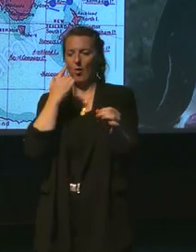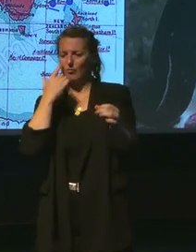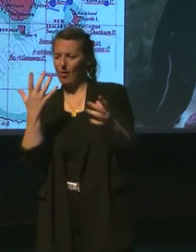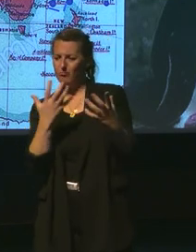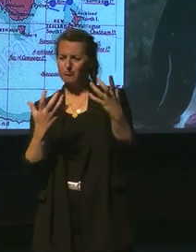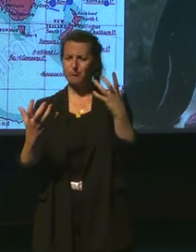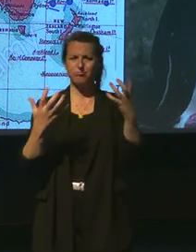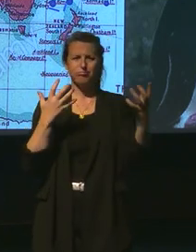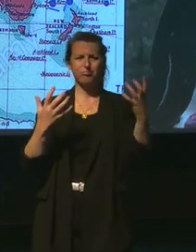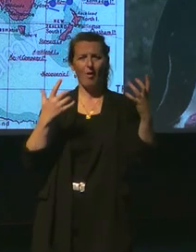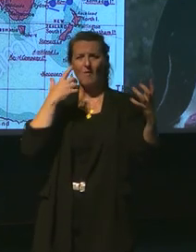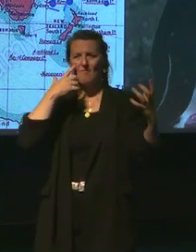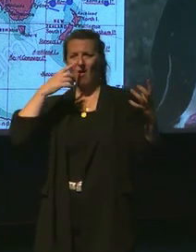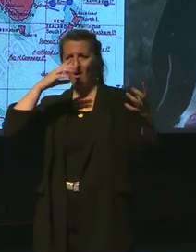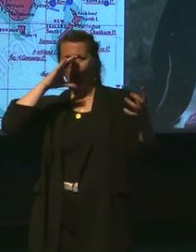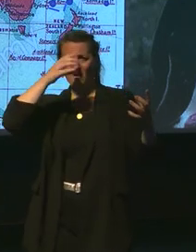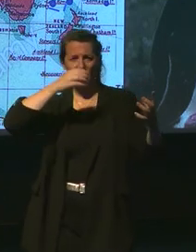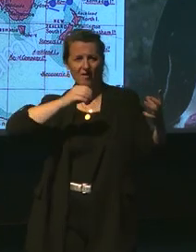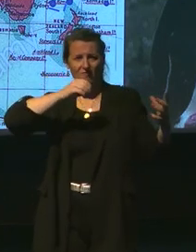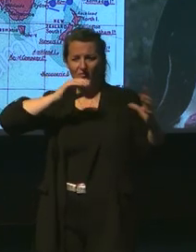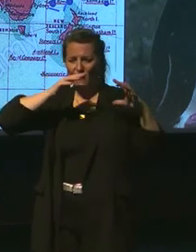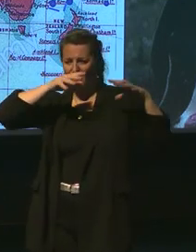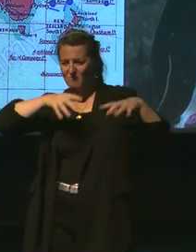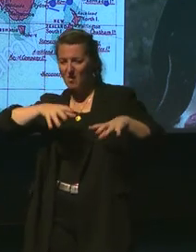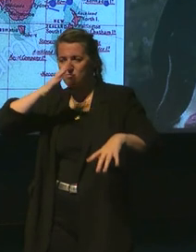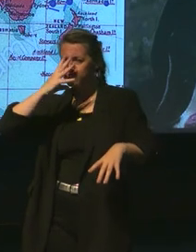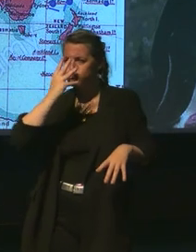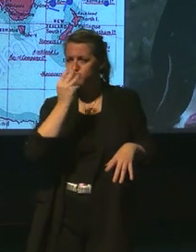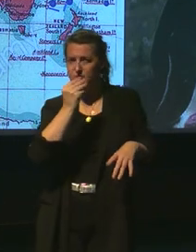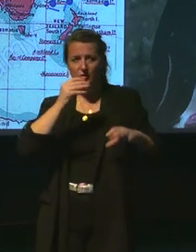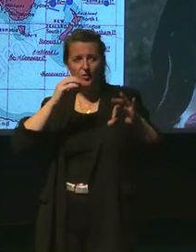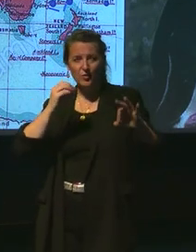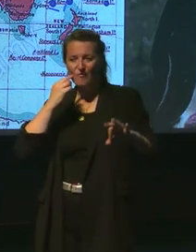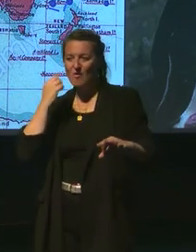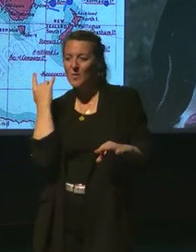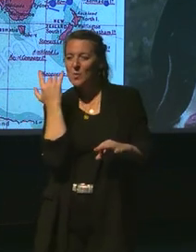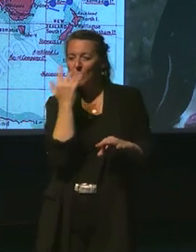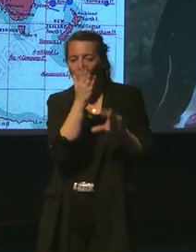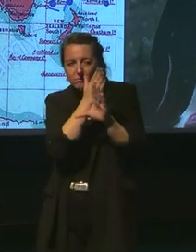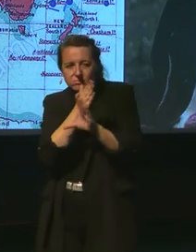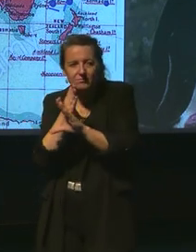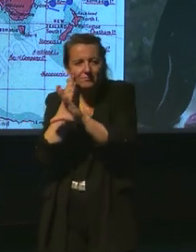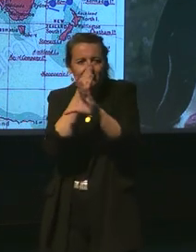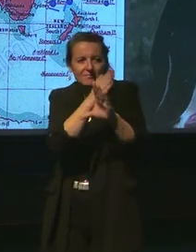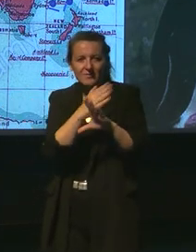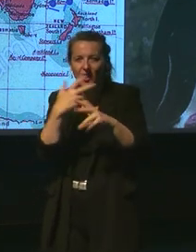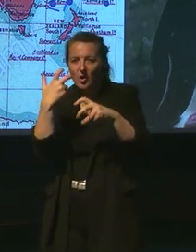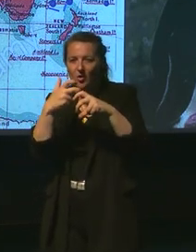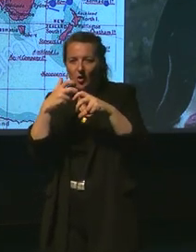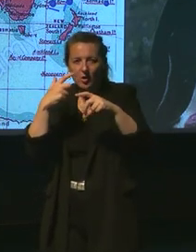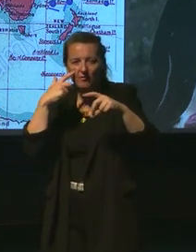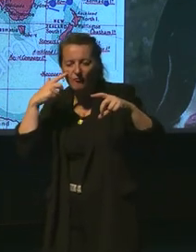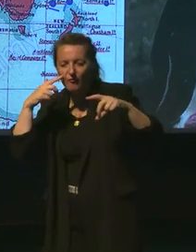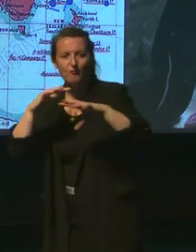l'éléphant de mer qu'il n'avait pas raté, dans le haut à droite, qui a, on peut dire, sa couleur de camouflage et qui se confond avec les rangers avec les cartes.